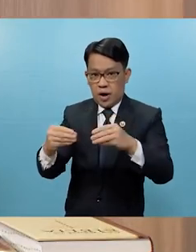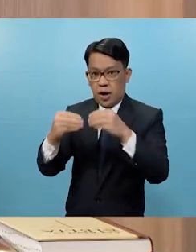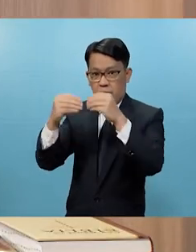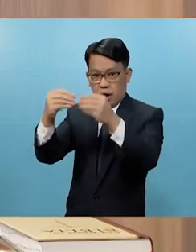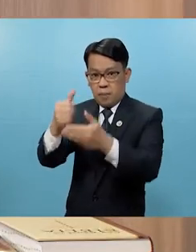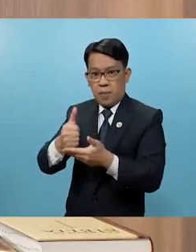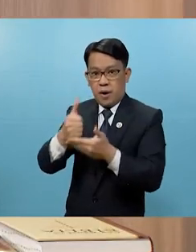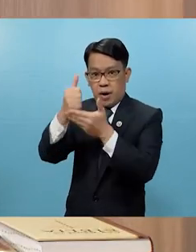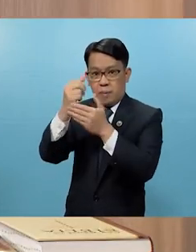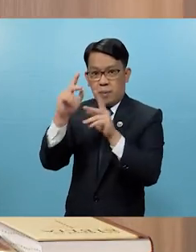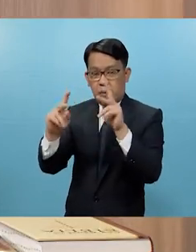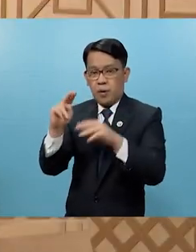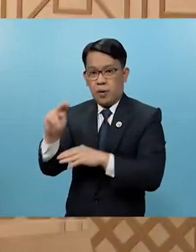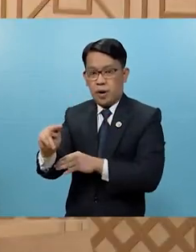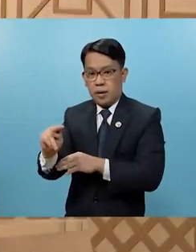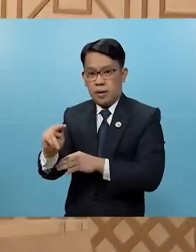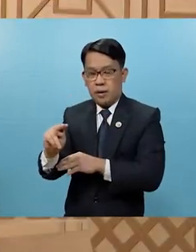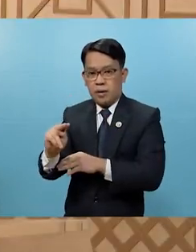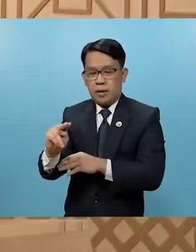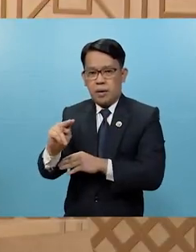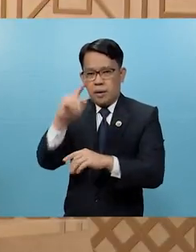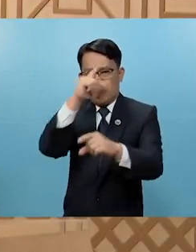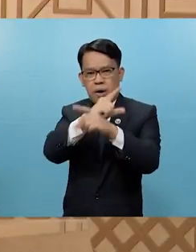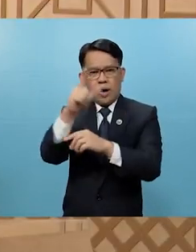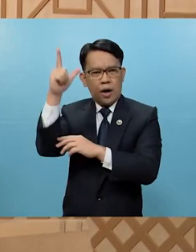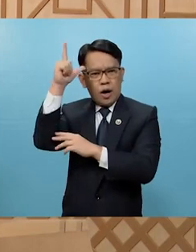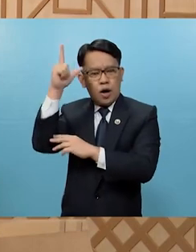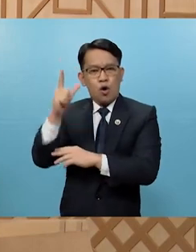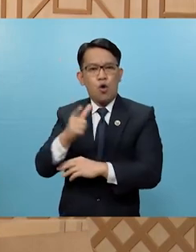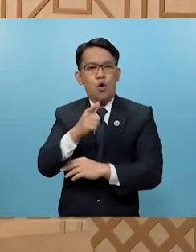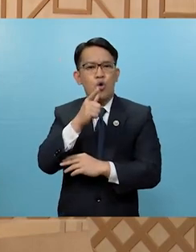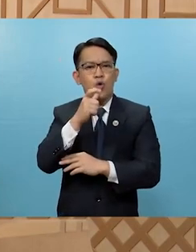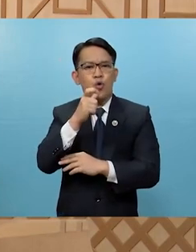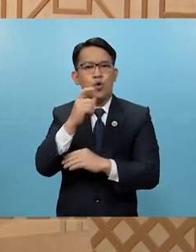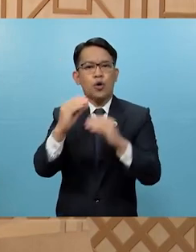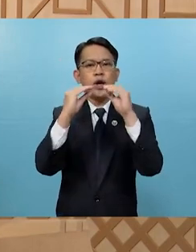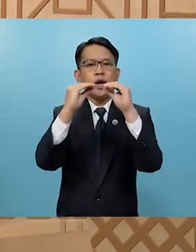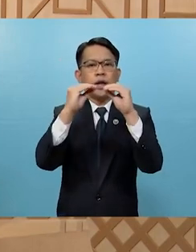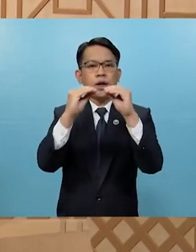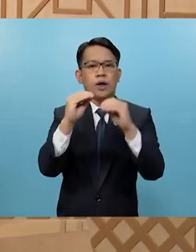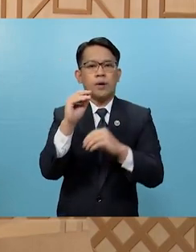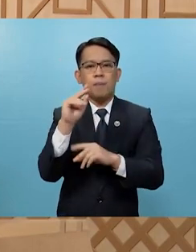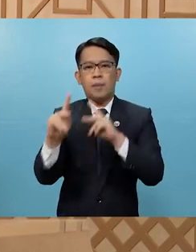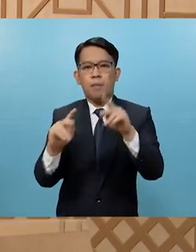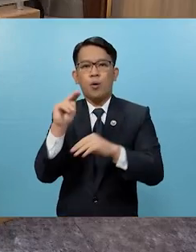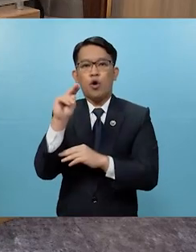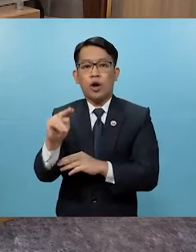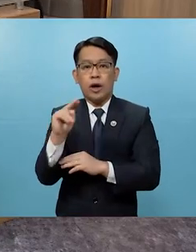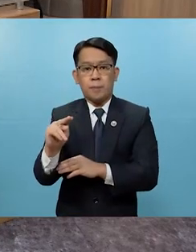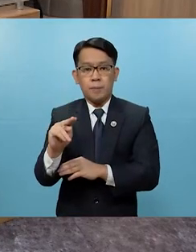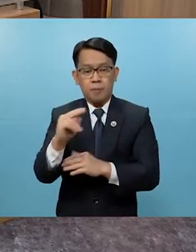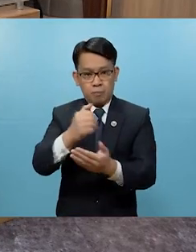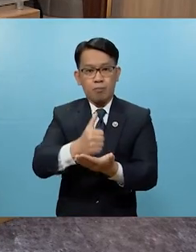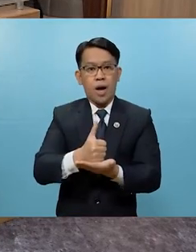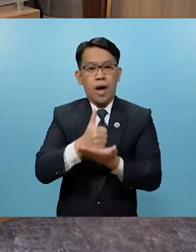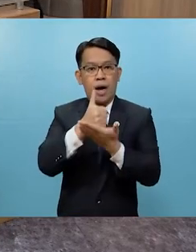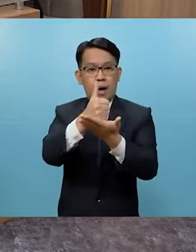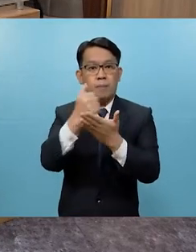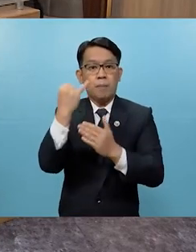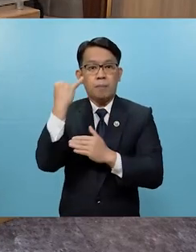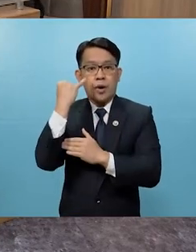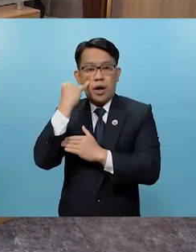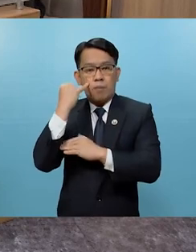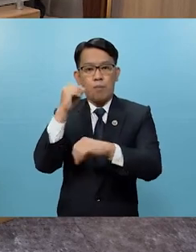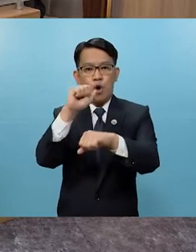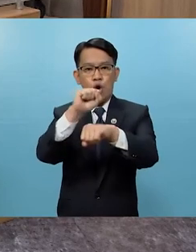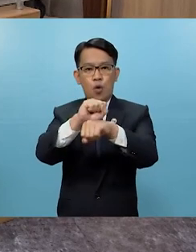sa mga nangangailangan. Kapatid na Leo, sino-sino po yung tinutukoy na nangangailangan na natutulungan kapag ka po